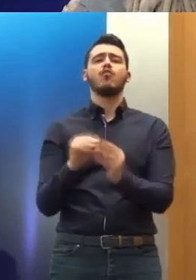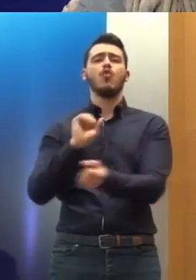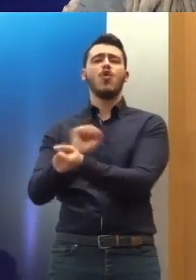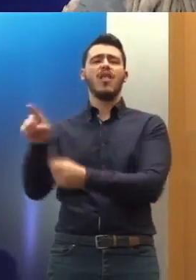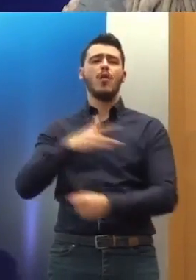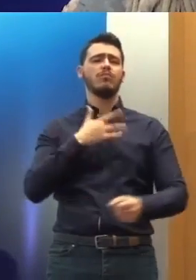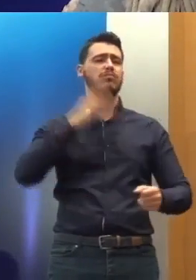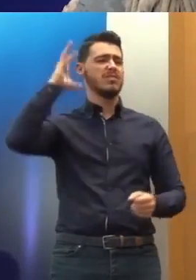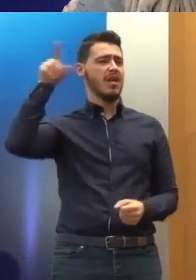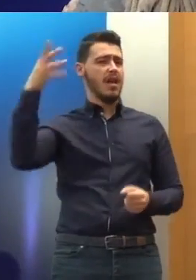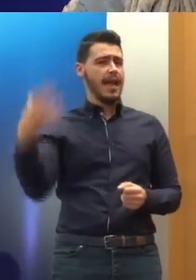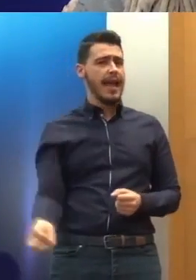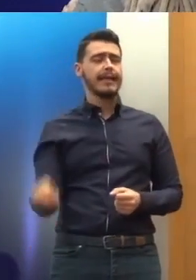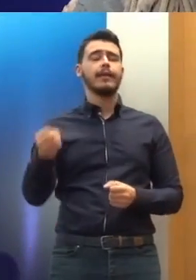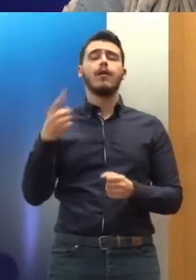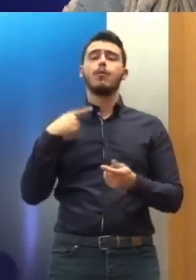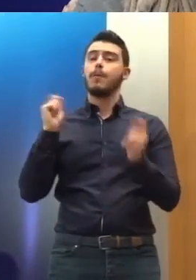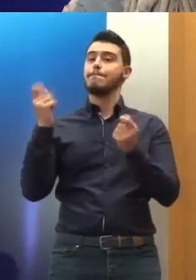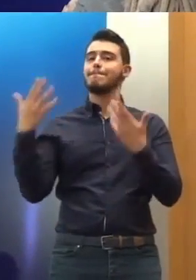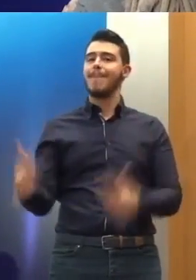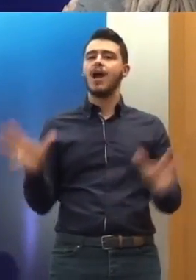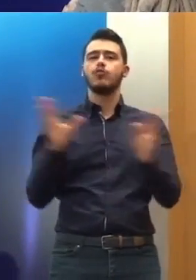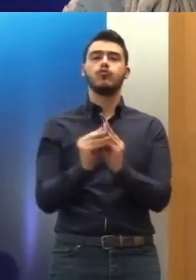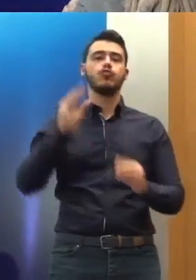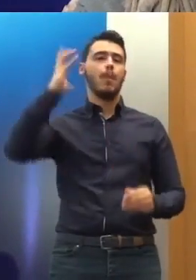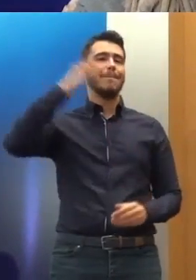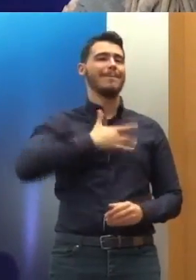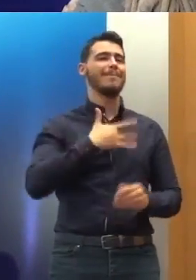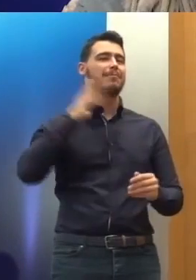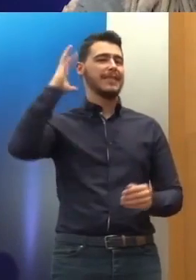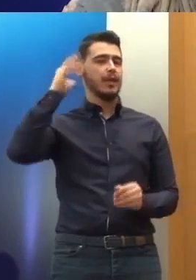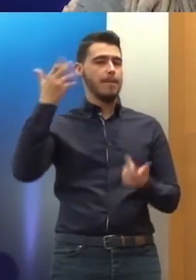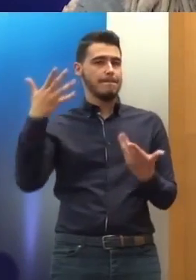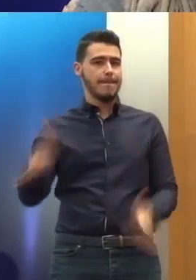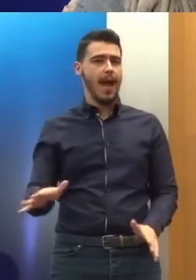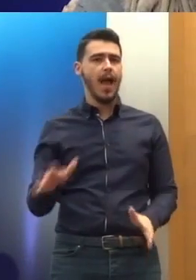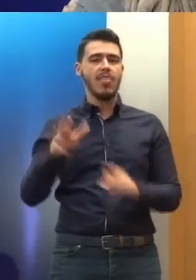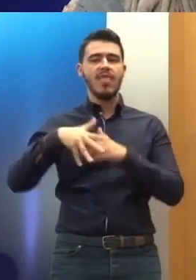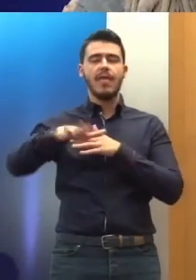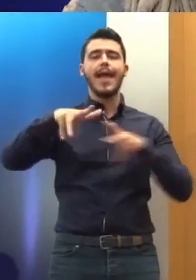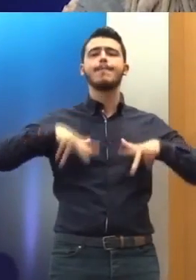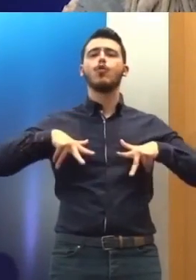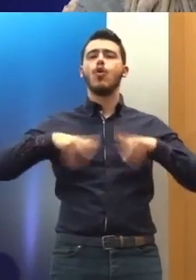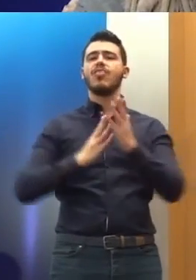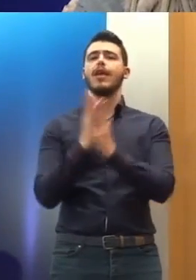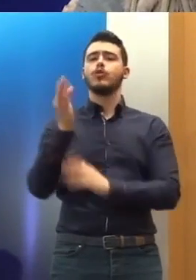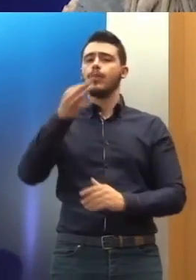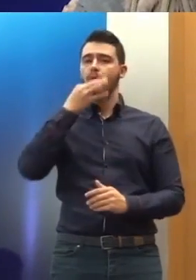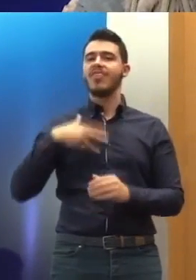έχει λοιπόν ενταχθεί το ψυχιατρείο Έπεται από ό,τι μου είπε και ο κύριος Υπουργός Δικαιοσύνης και το νοσοκομείο